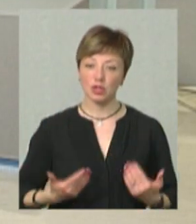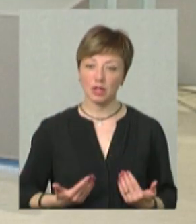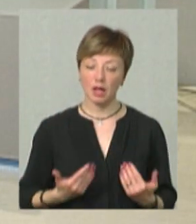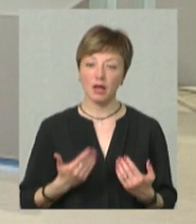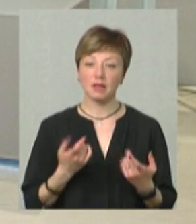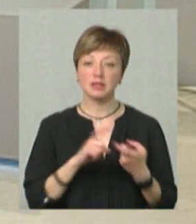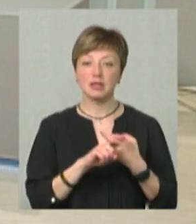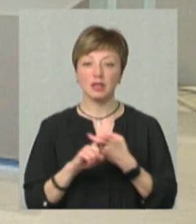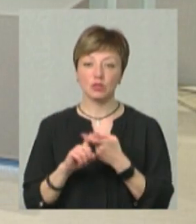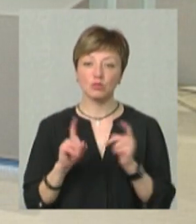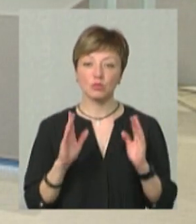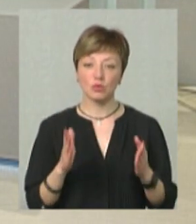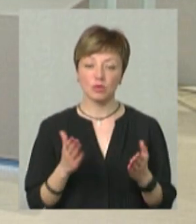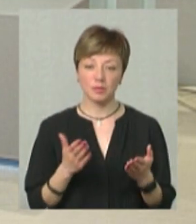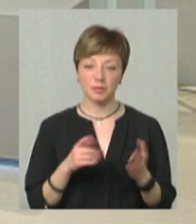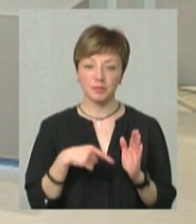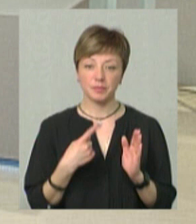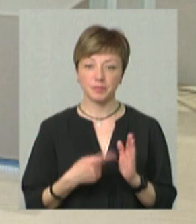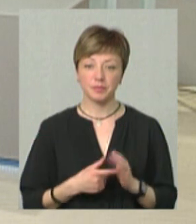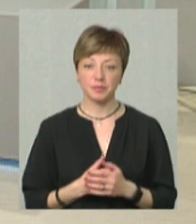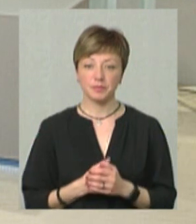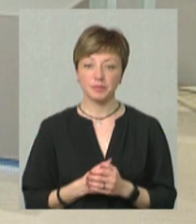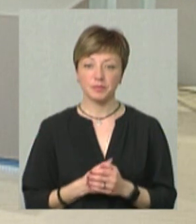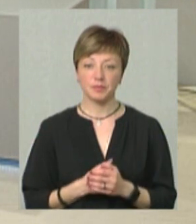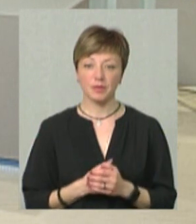від чого це буде, як буде розвиватись і від чого це буде залежати?